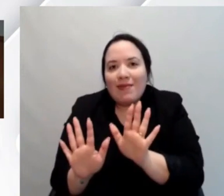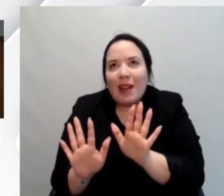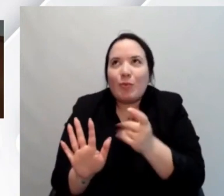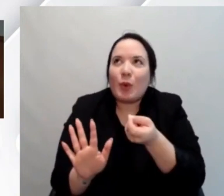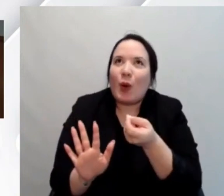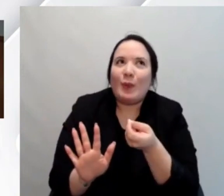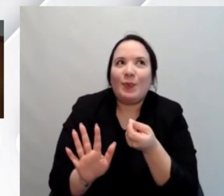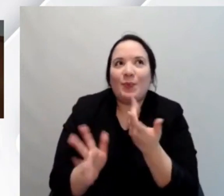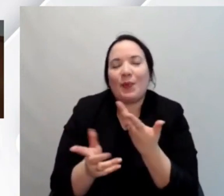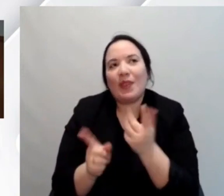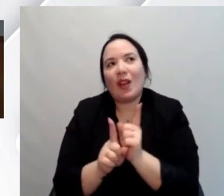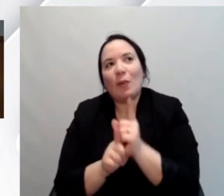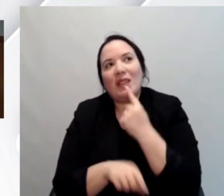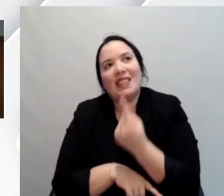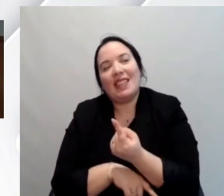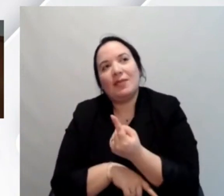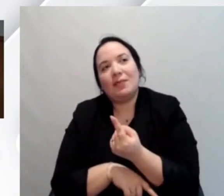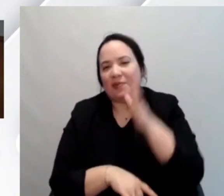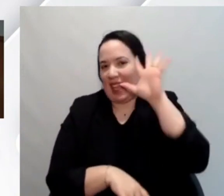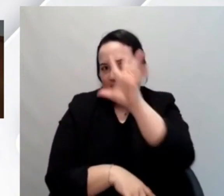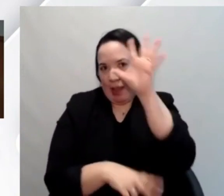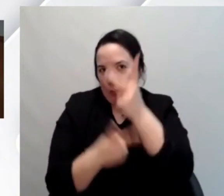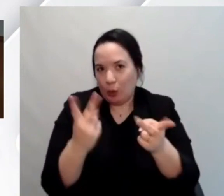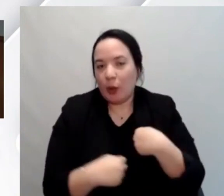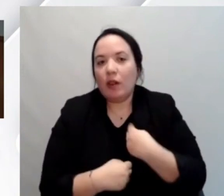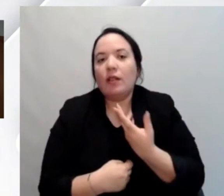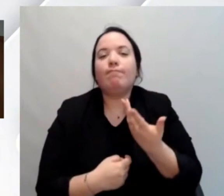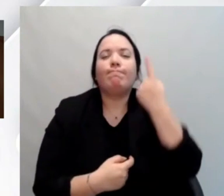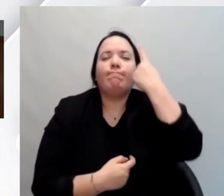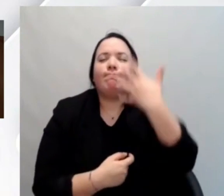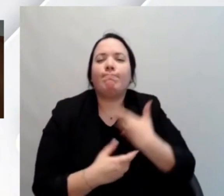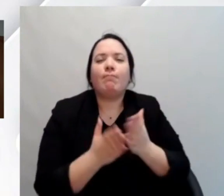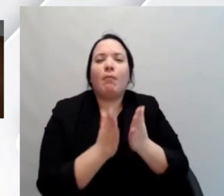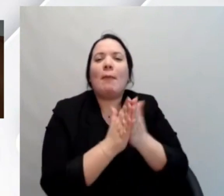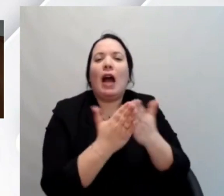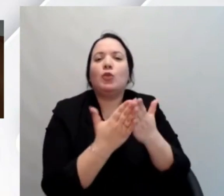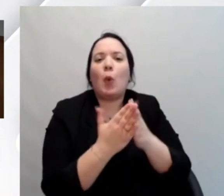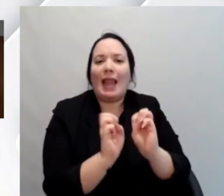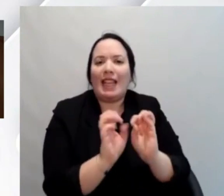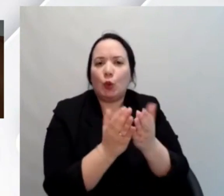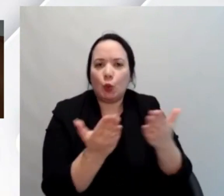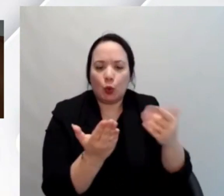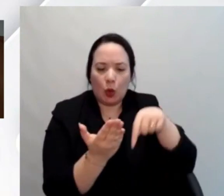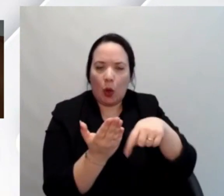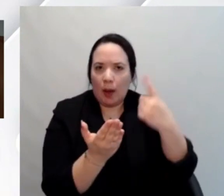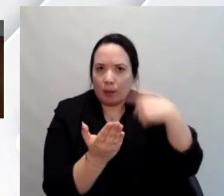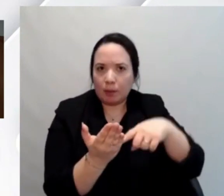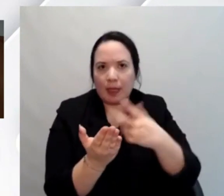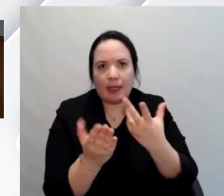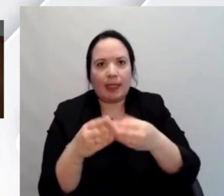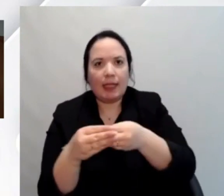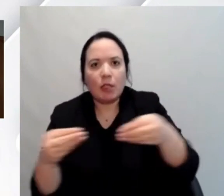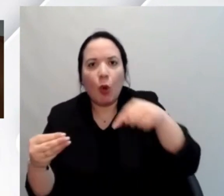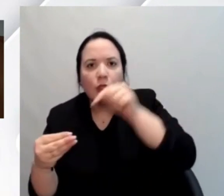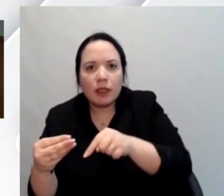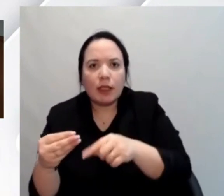leggono così tanto per fare un esempio non so quando si leggono i manuali di istruzioni per installare un dispositivo per